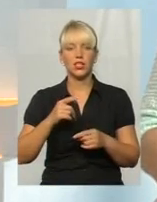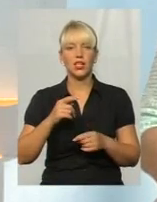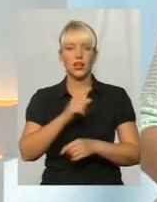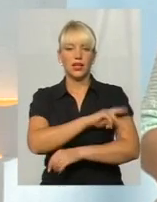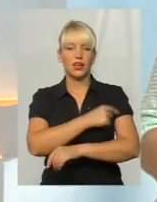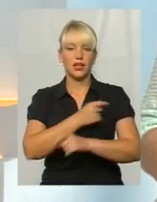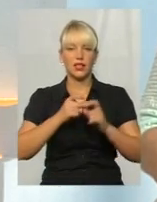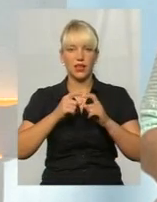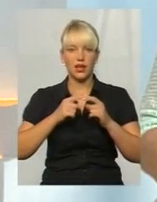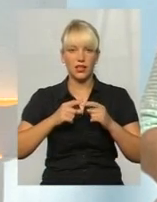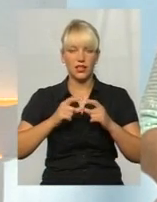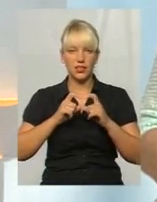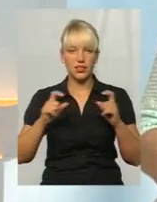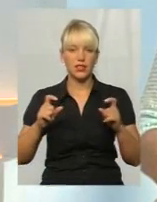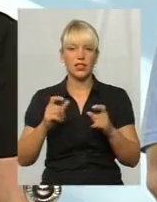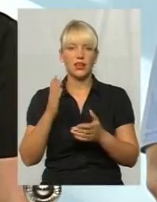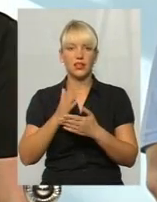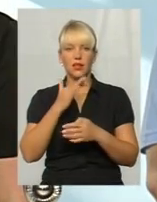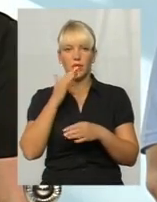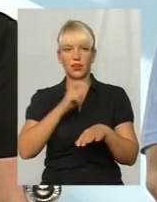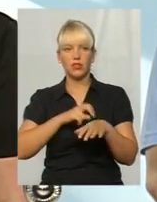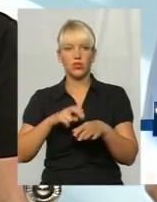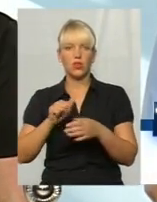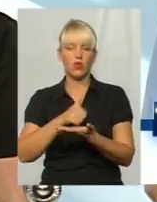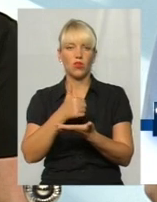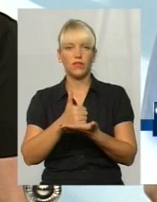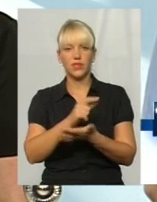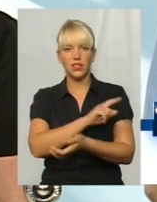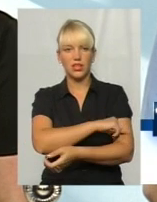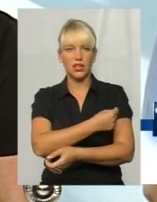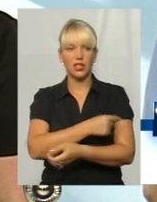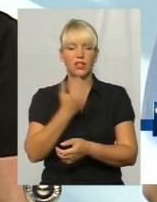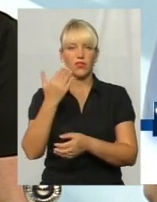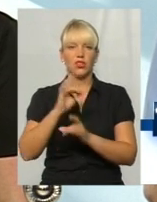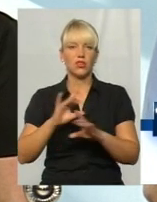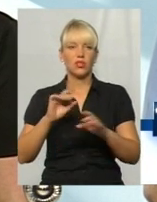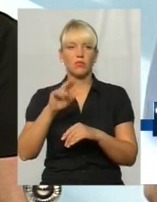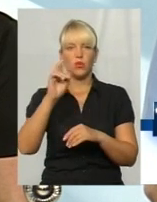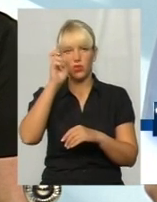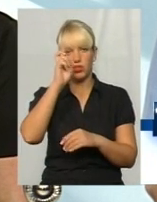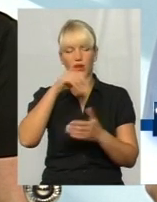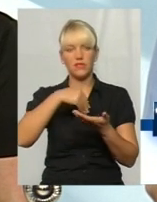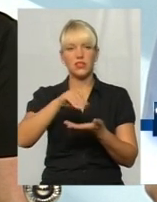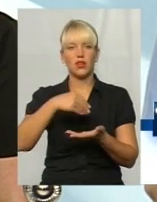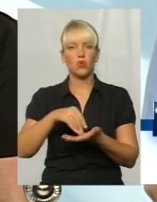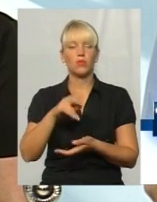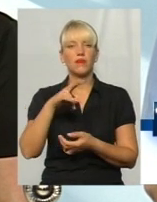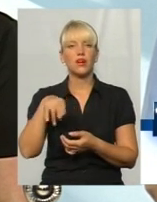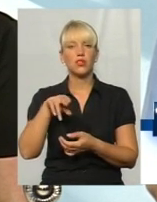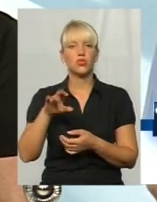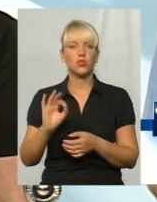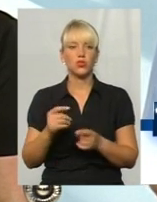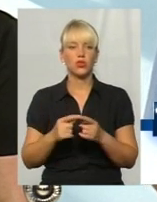відділення, є головний лікар, головний позаштатні спеціалісти. Вони більше розкажуть вам по державній закупівлі. А на рахунок